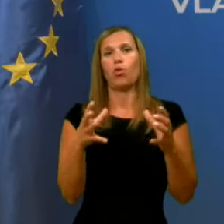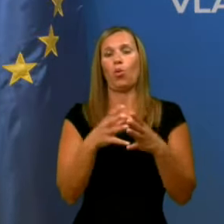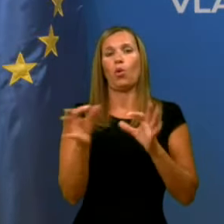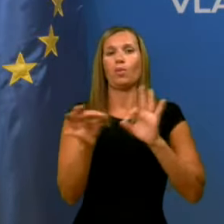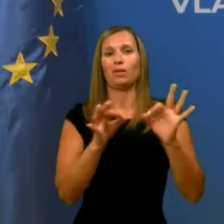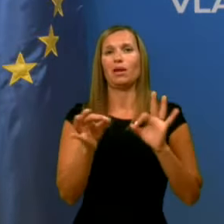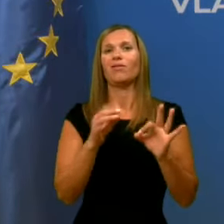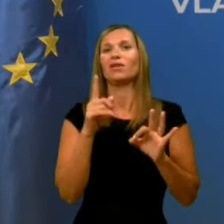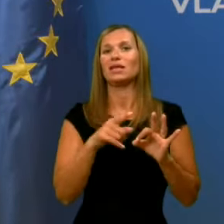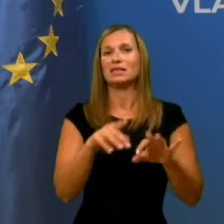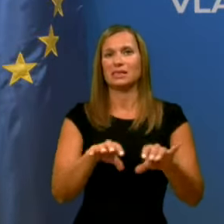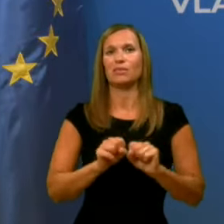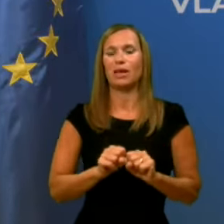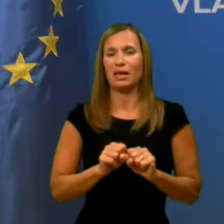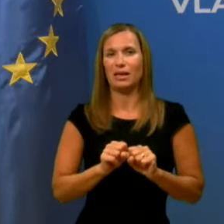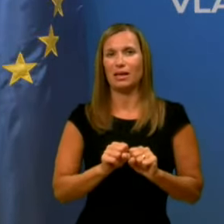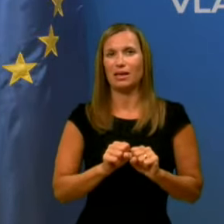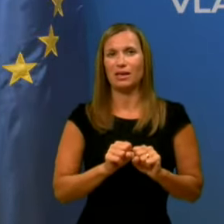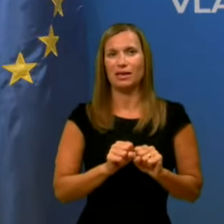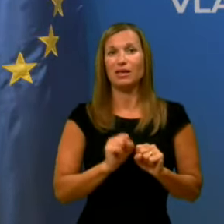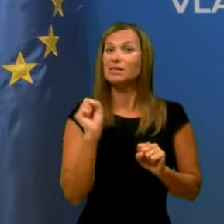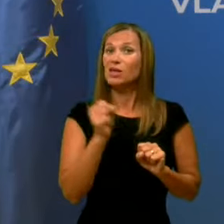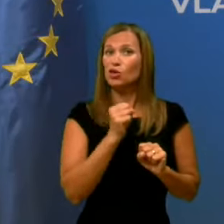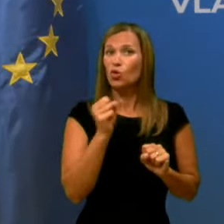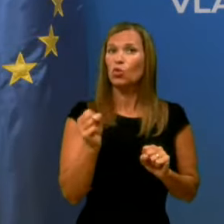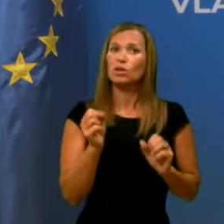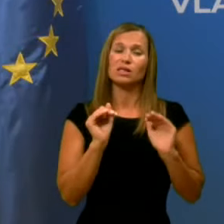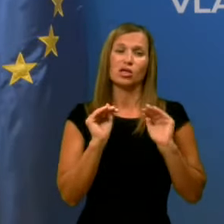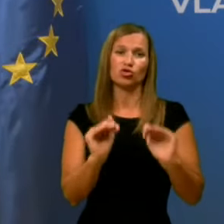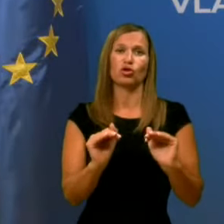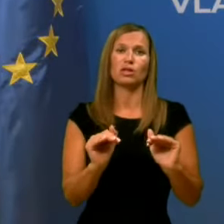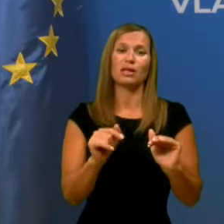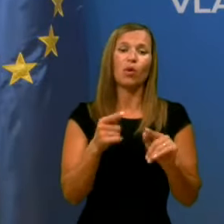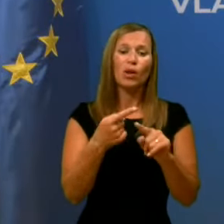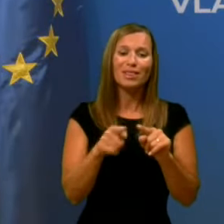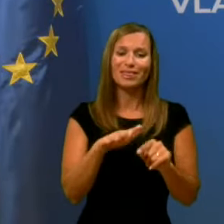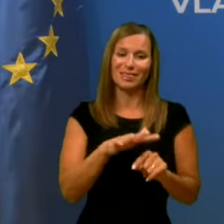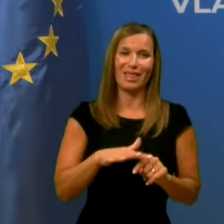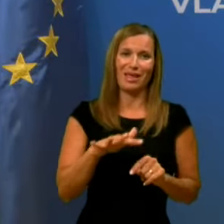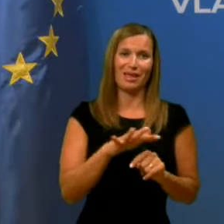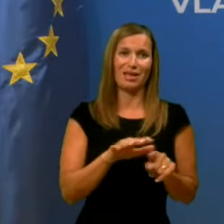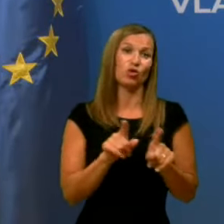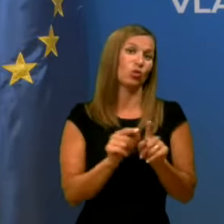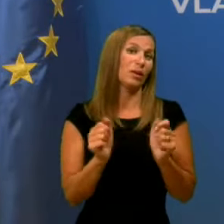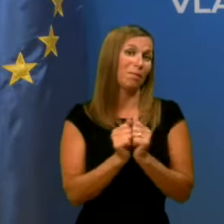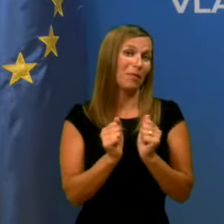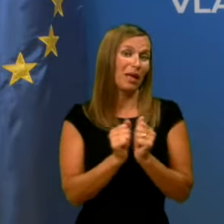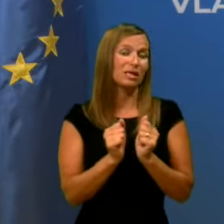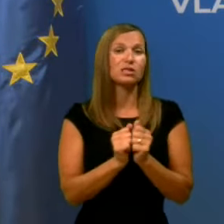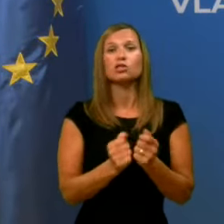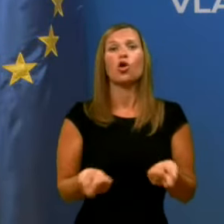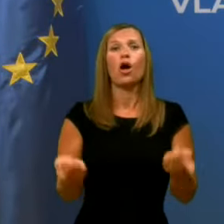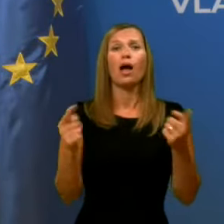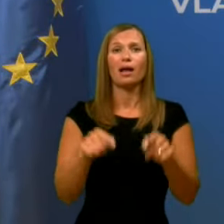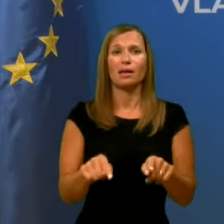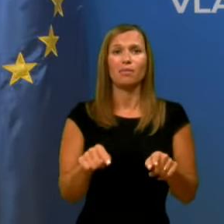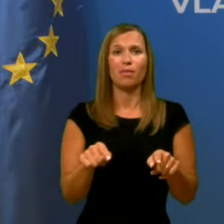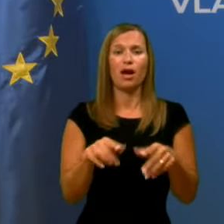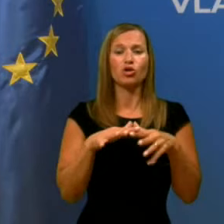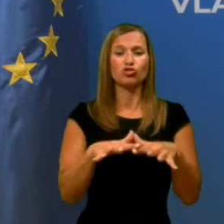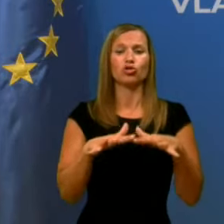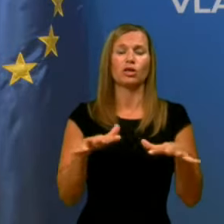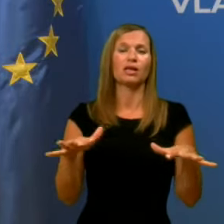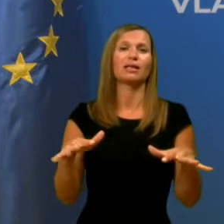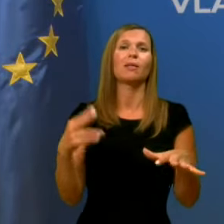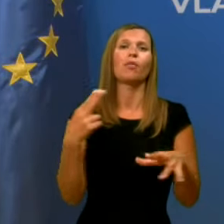tudi sprejeli. Zato pač, da zaščitimo tisti predel, ne na zadnje mesto ali pa tudi, sveda, na daljno širenje